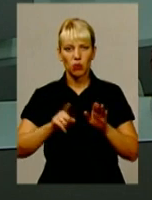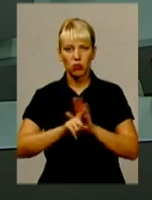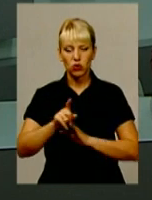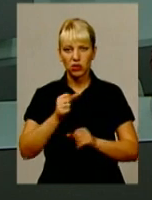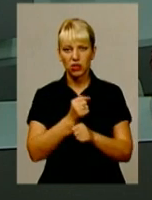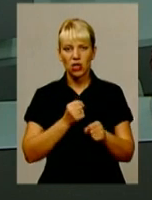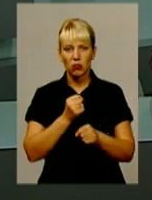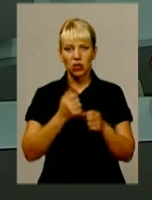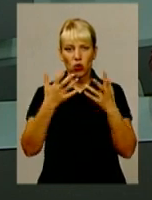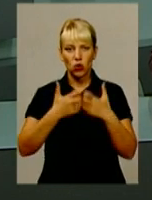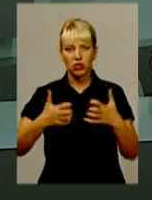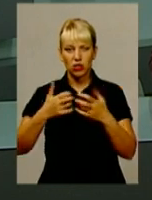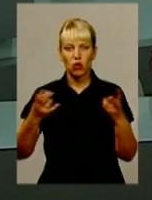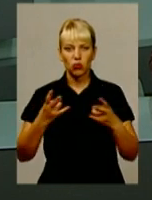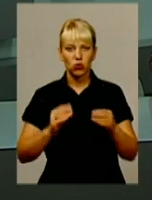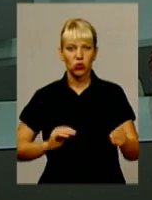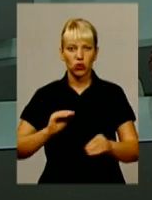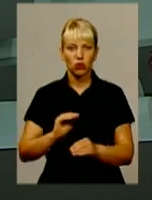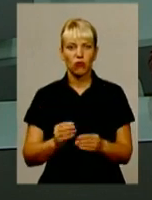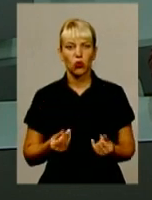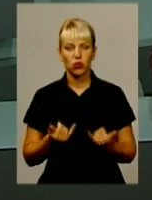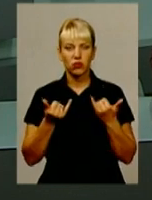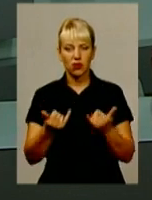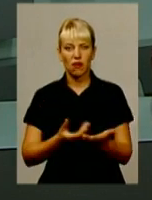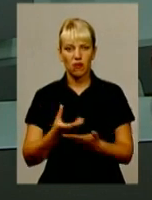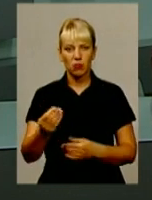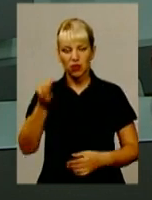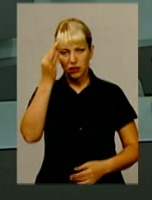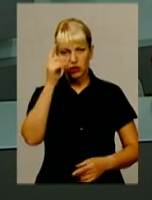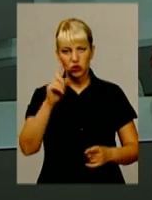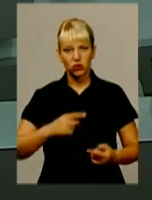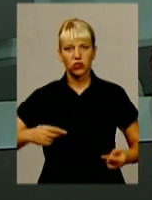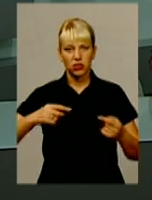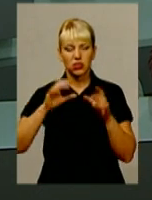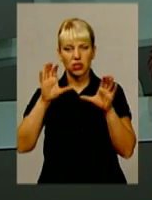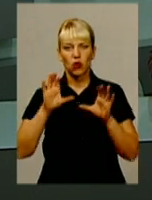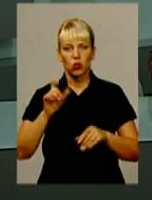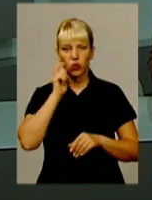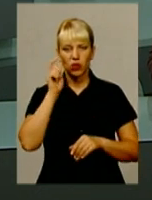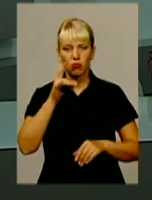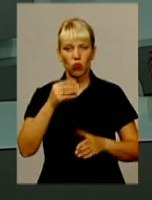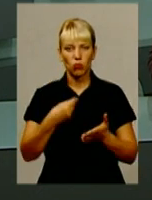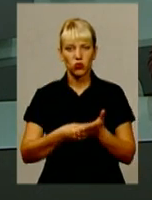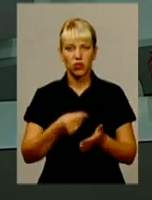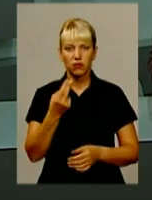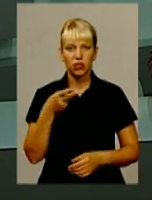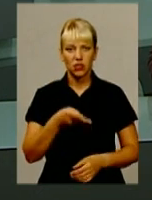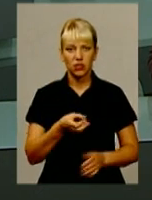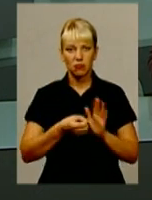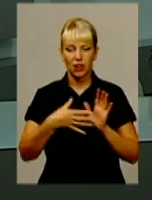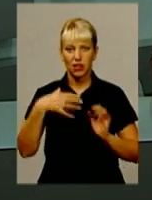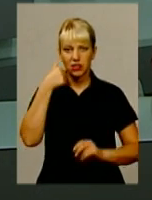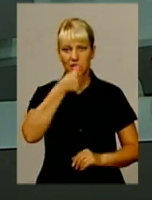проводити розрахунки необхідних додаткових коштів для виплат. Нагадаю, згідно з законом України про бюджет на 2015